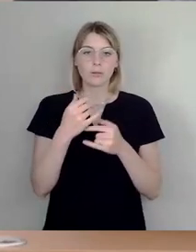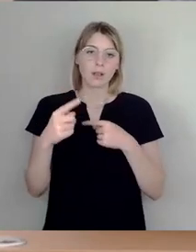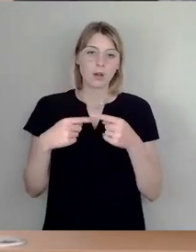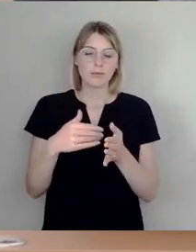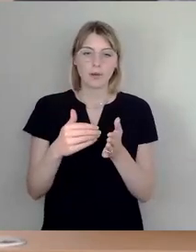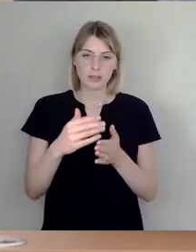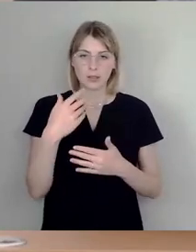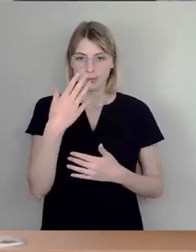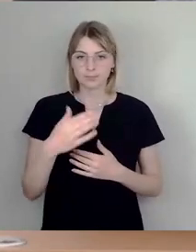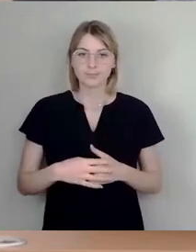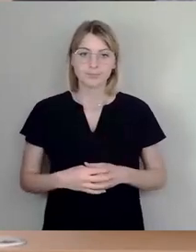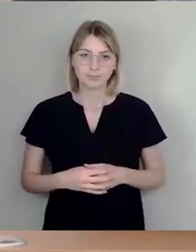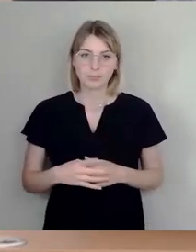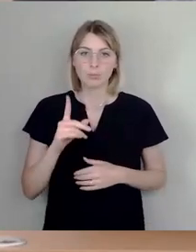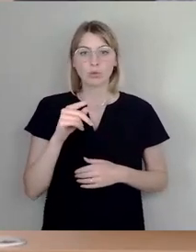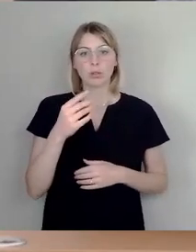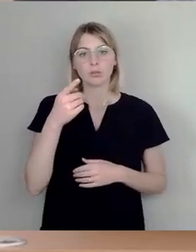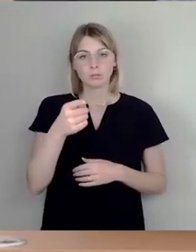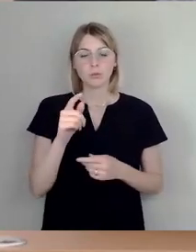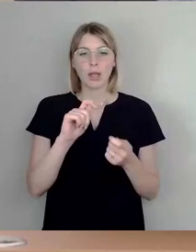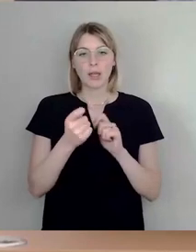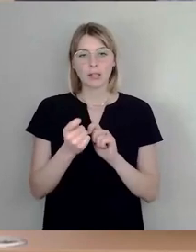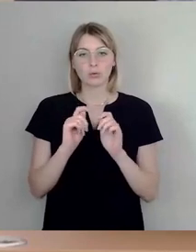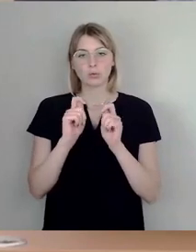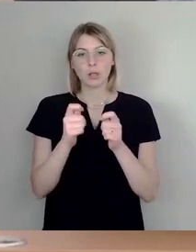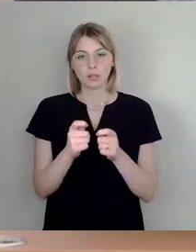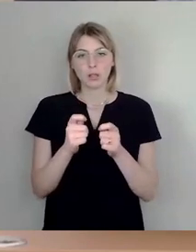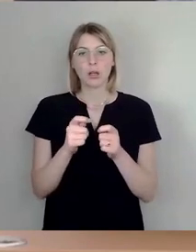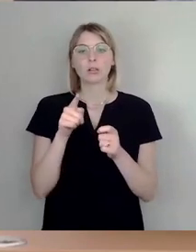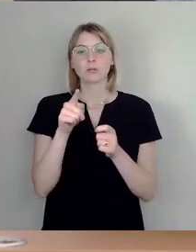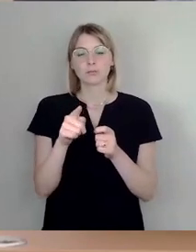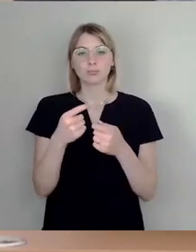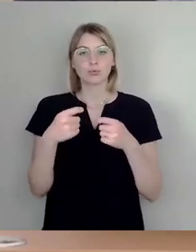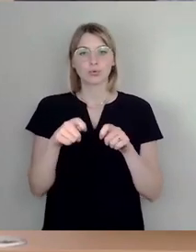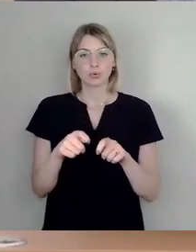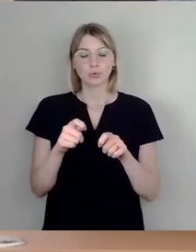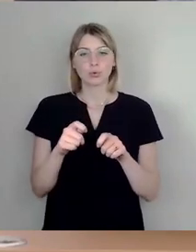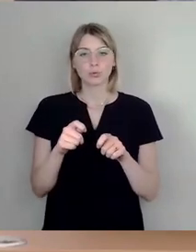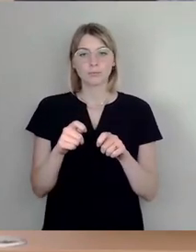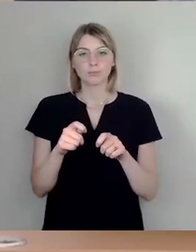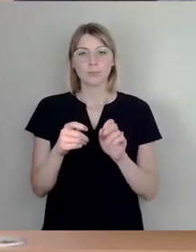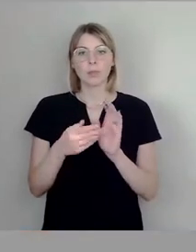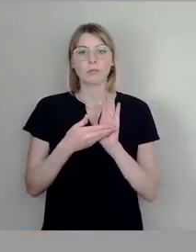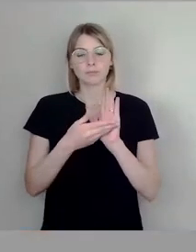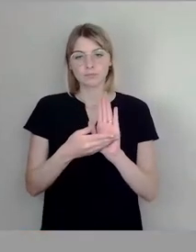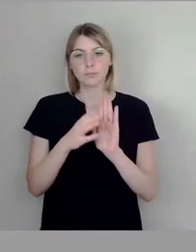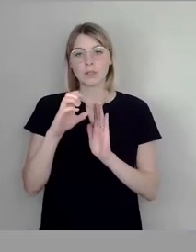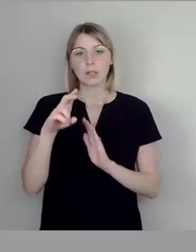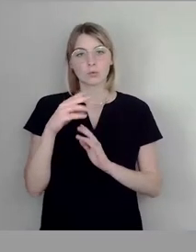Änderungsantrag zur Ersetzung des Beschlussvorschlags der CDU-Fraktion zustimmen kann, den bitte ich um das Stimmzeichen.